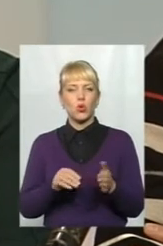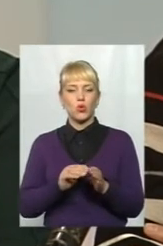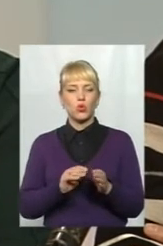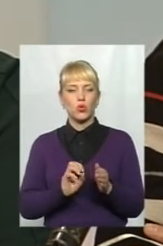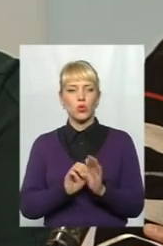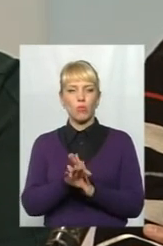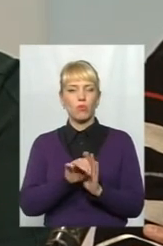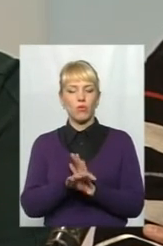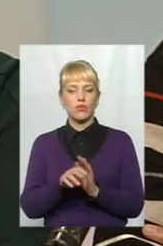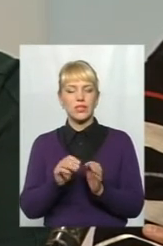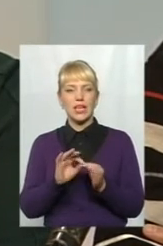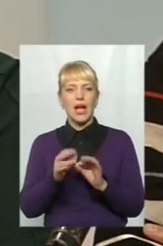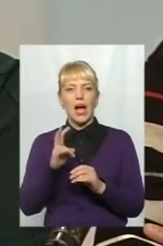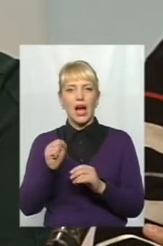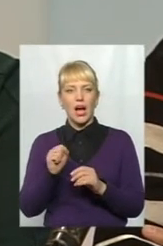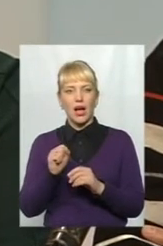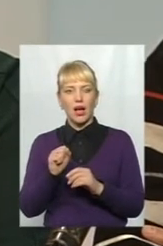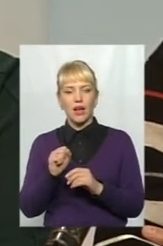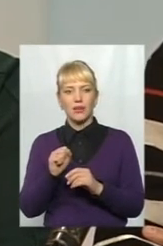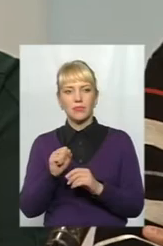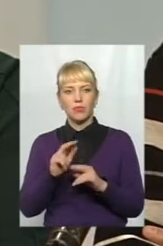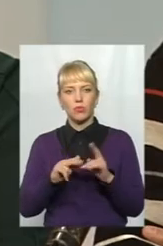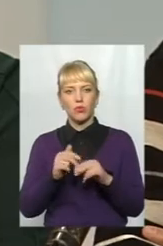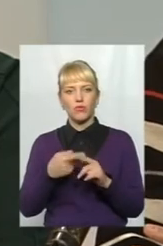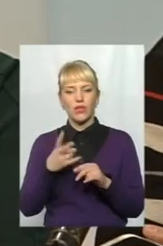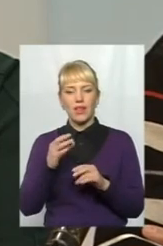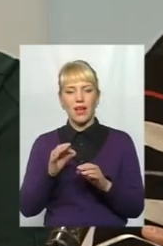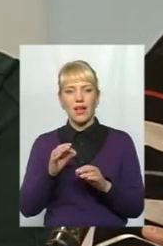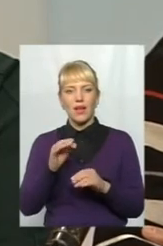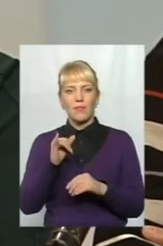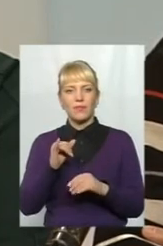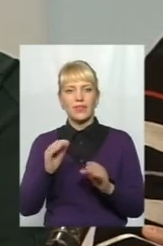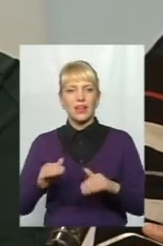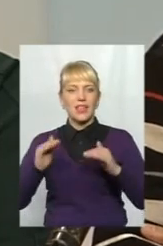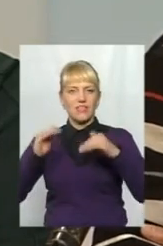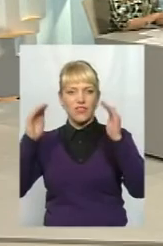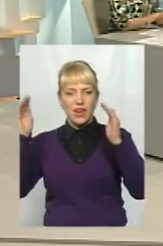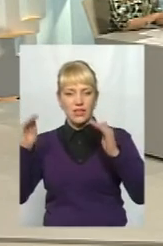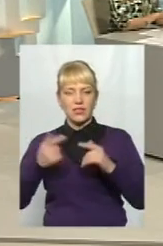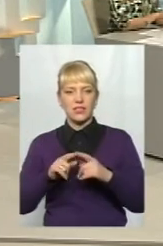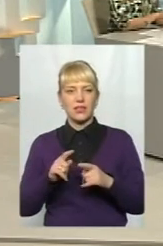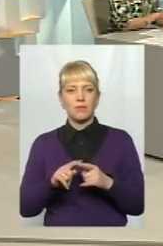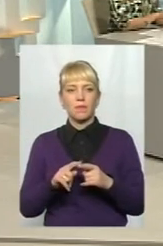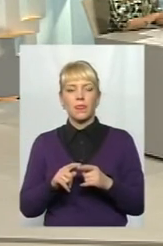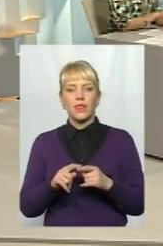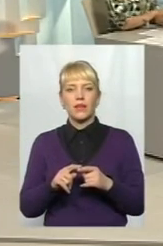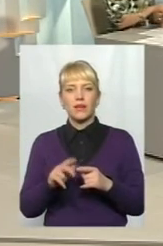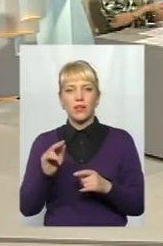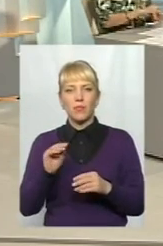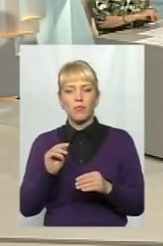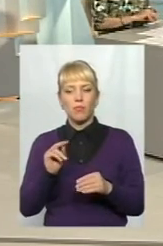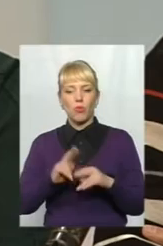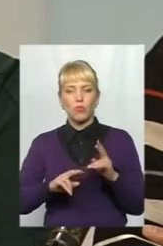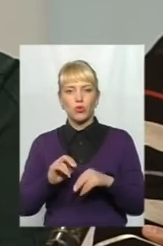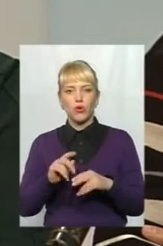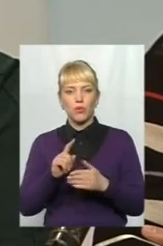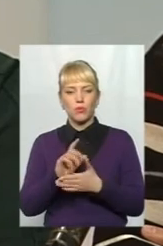децентралізації сьогодні, а побудований він зачастую на інфляції. І це через оренду земельної ділянки сьогодні побудований, він ввести нададкового тиску